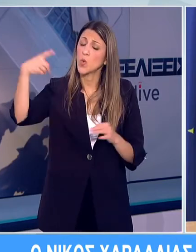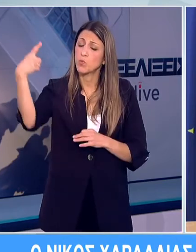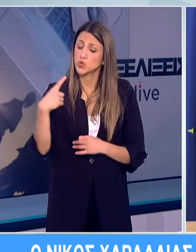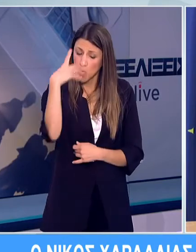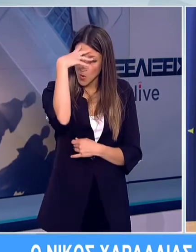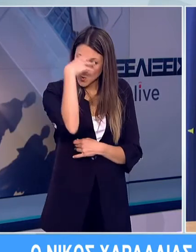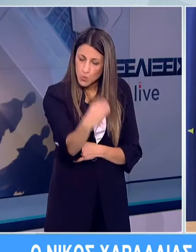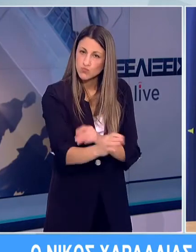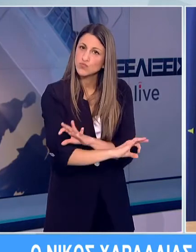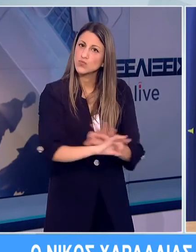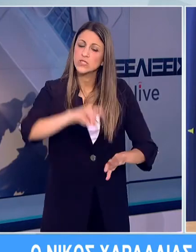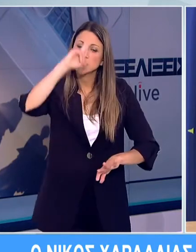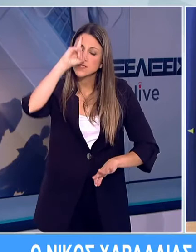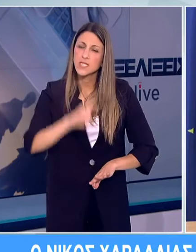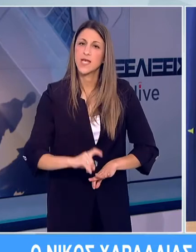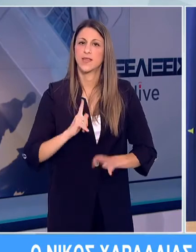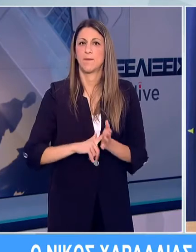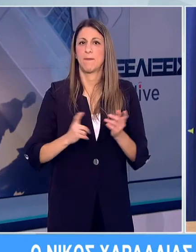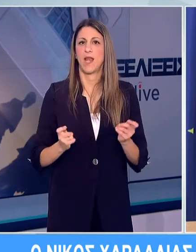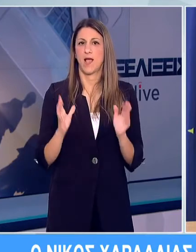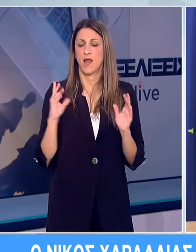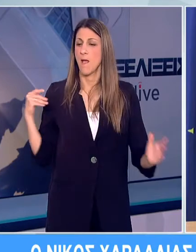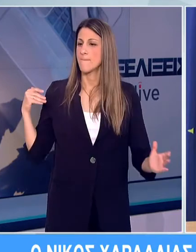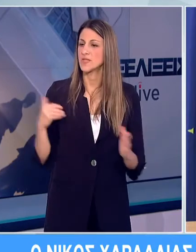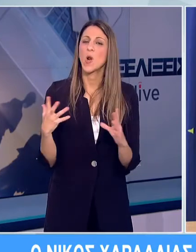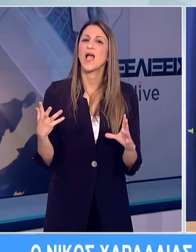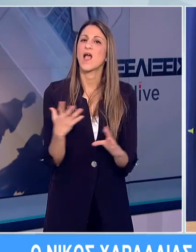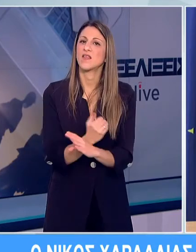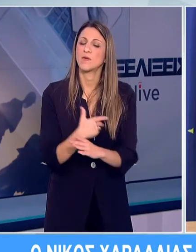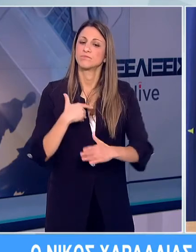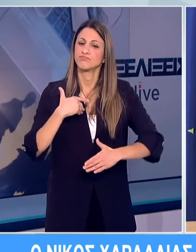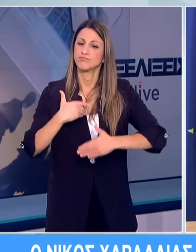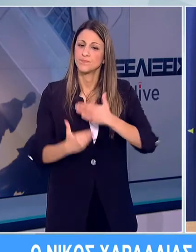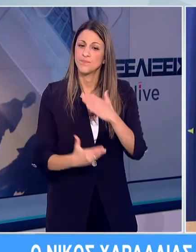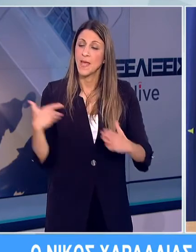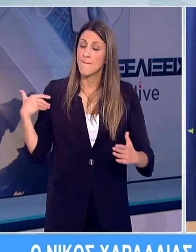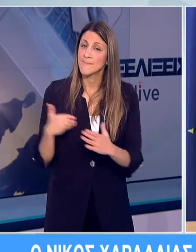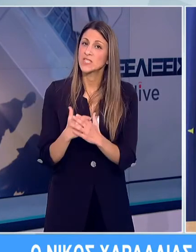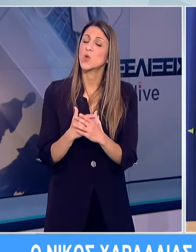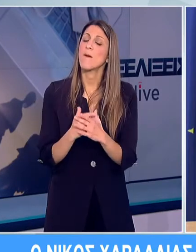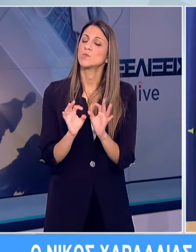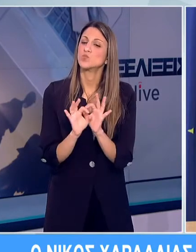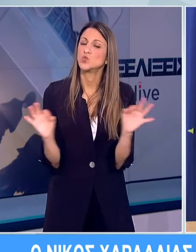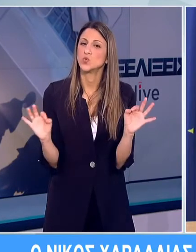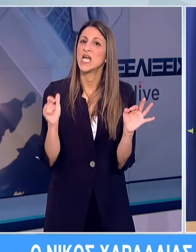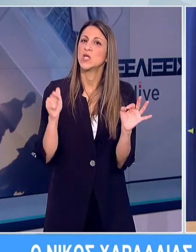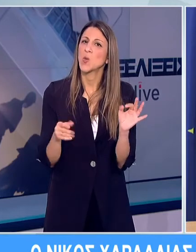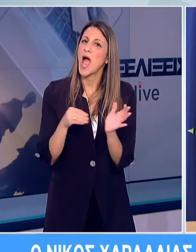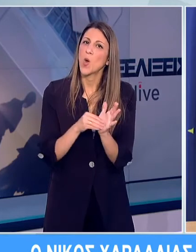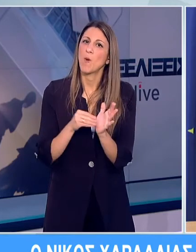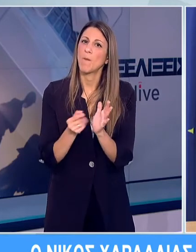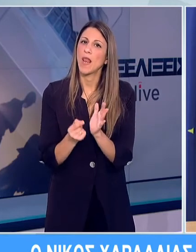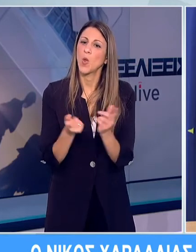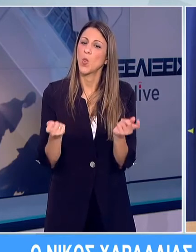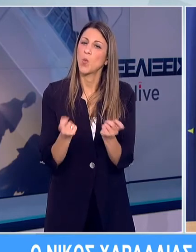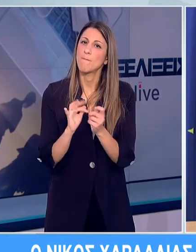και τον χρόνο που έχουμε διαβεί μέχρι τώρα. Το βασικότερο δεν είναι ο χρόνος που έχουμε διαβεί, αλλά ο χρόνος που χρειαζόμαστε να βγούμε μέσα από αυτή